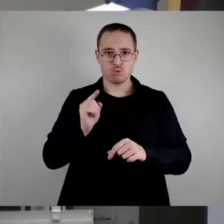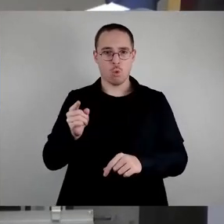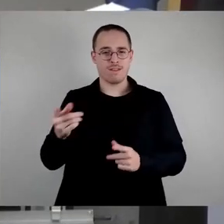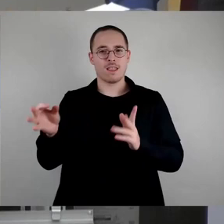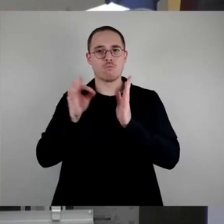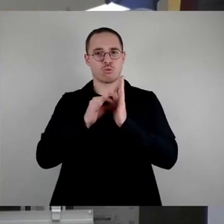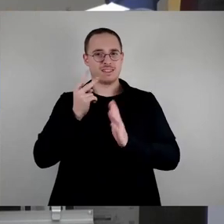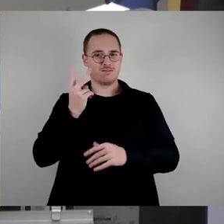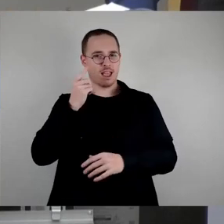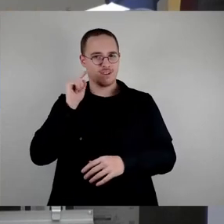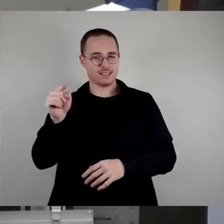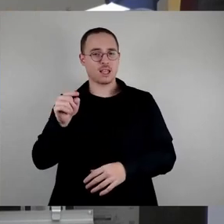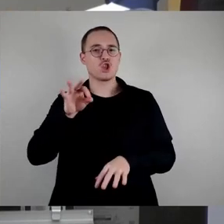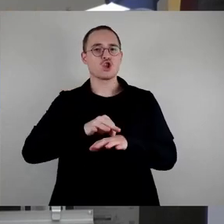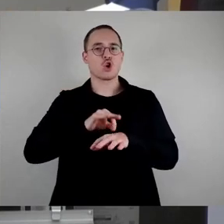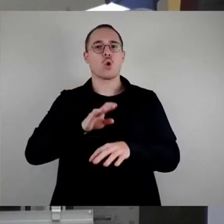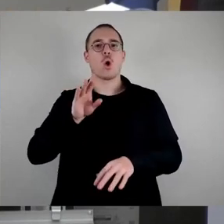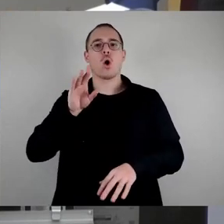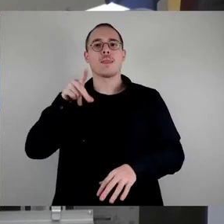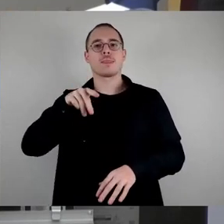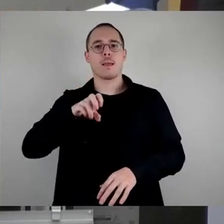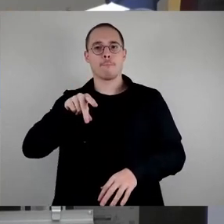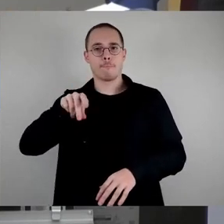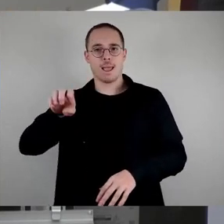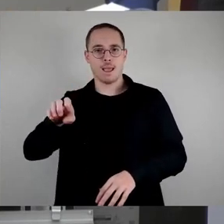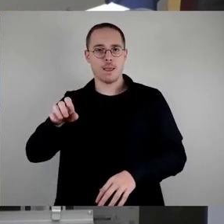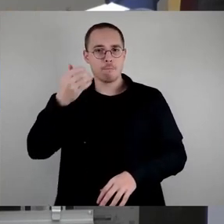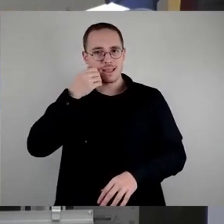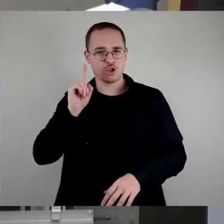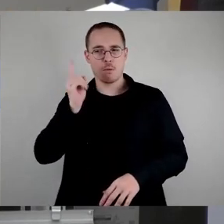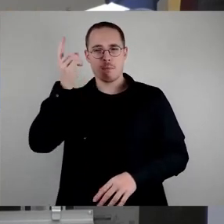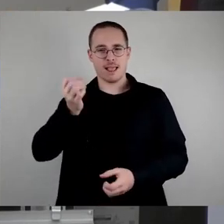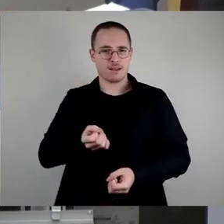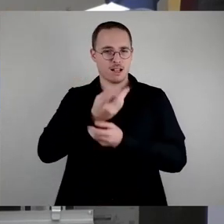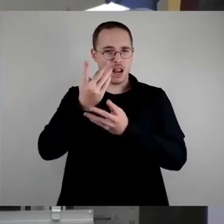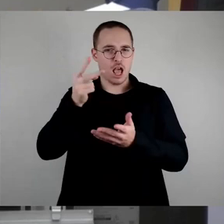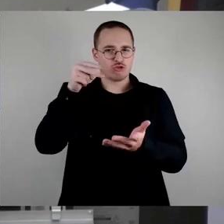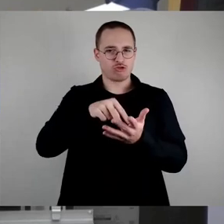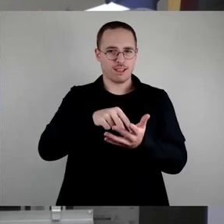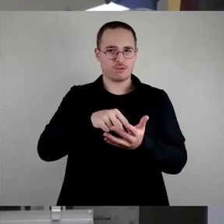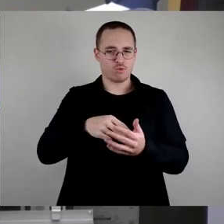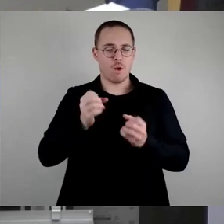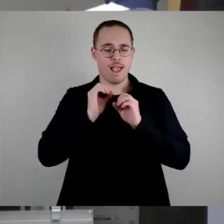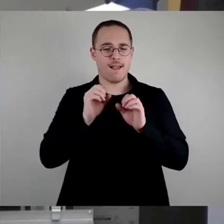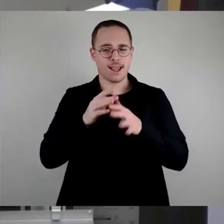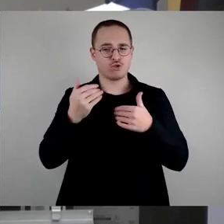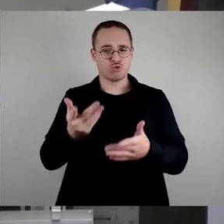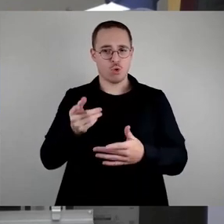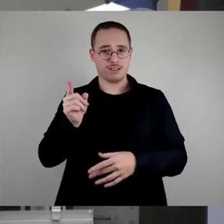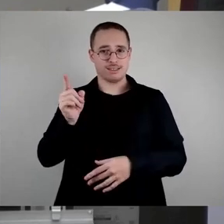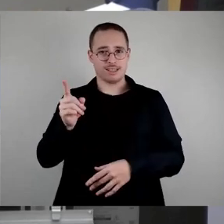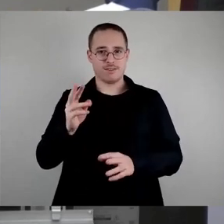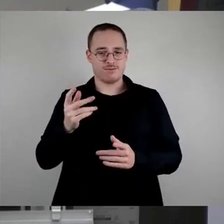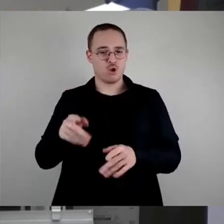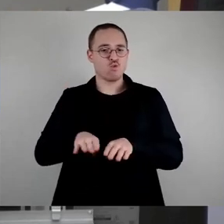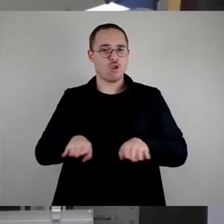könnte Herr Dr. Deppe noch mal klarstellen, ob die Grünen ihren Ursprungsantrag jetzt stellen oder nicht. Das war mir jetzt unklar. Falls die Grünen diesen Ursprungsantrag nicht mehr